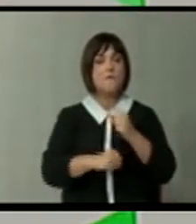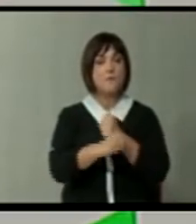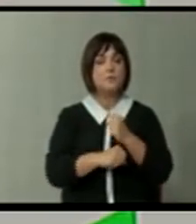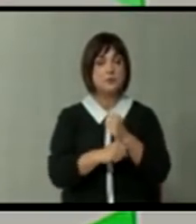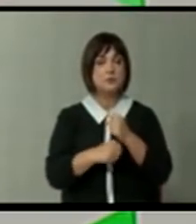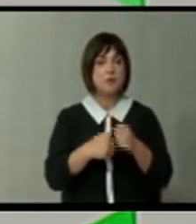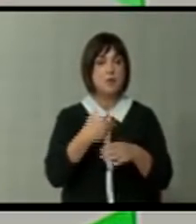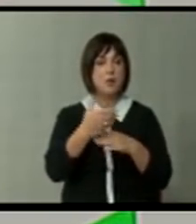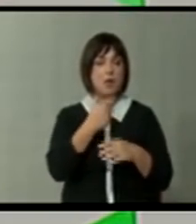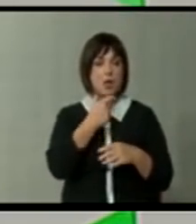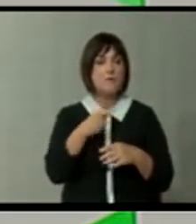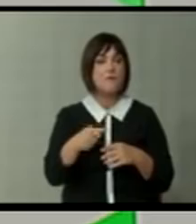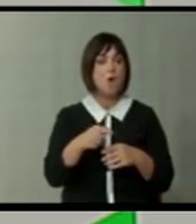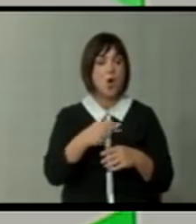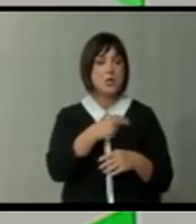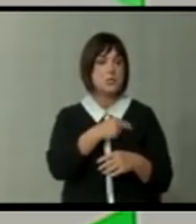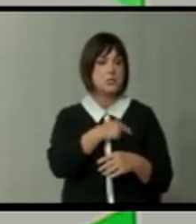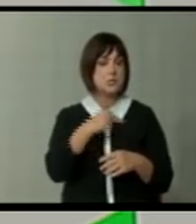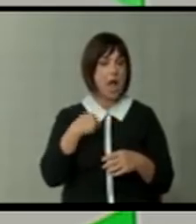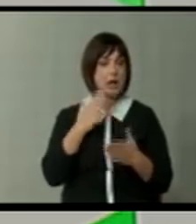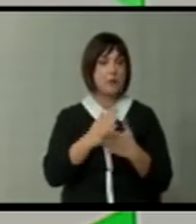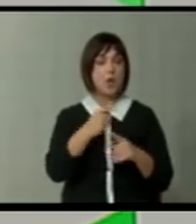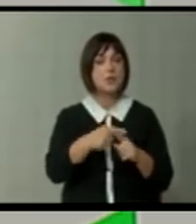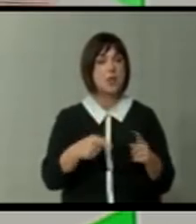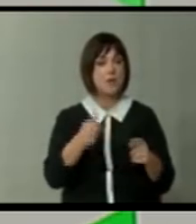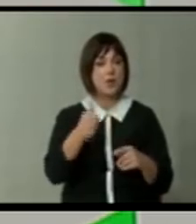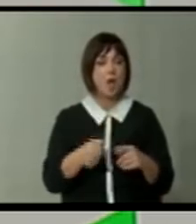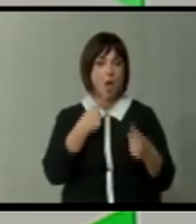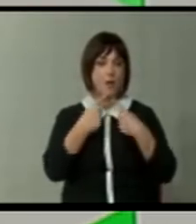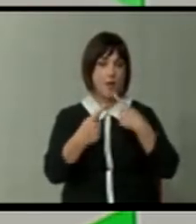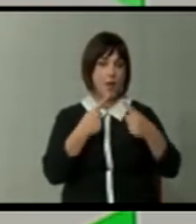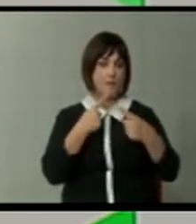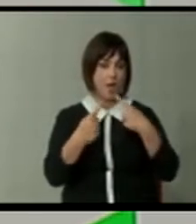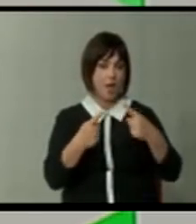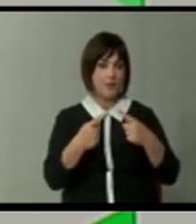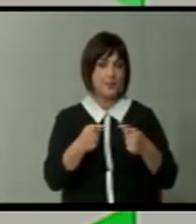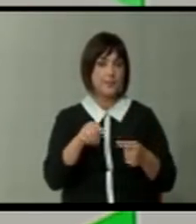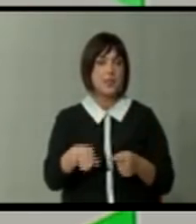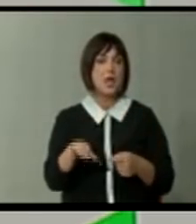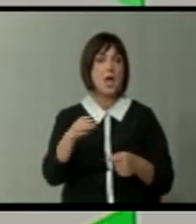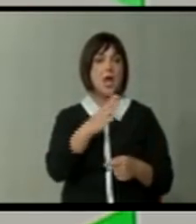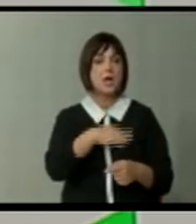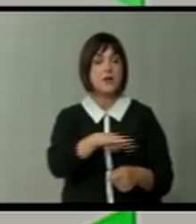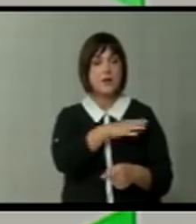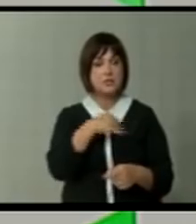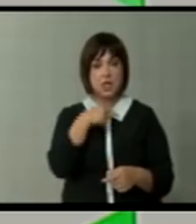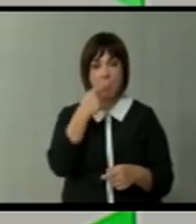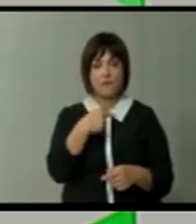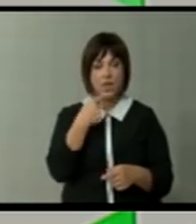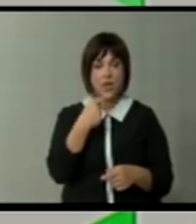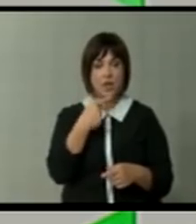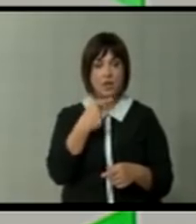позипломски во Загреб, кој бил дел од екипата, преговарачката екипа на Хрватска, вели, каже,